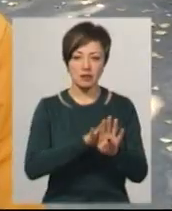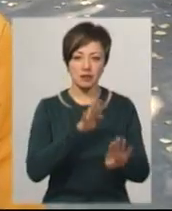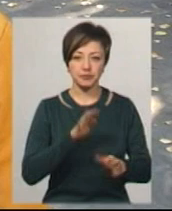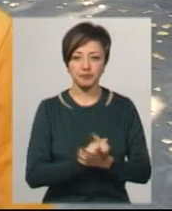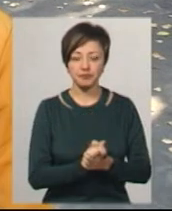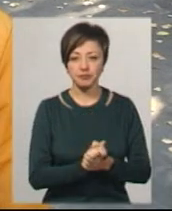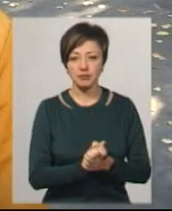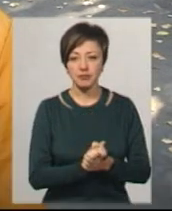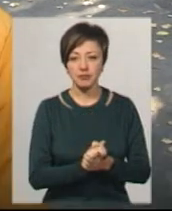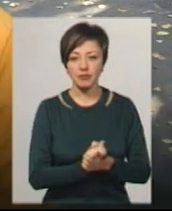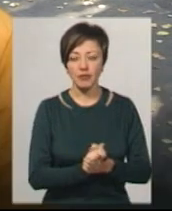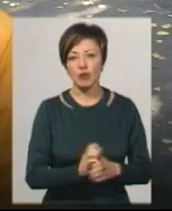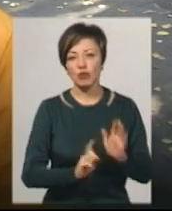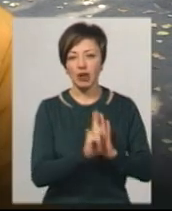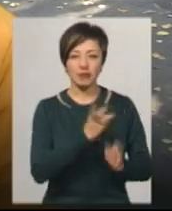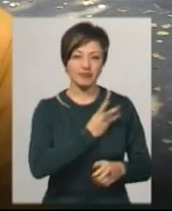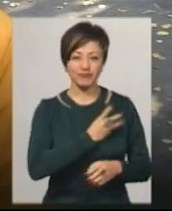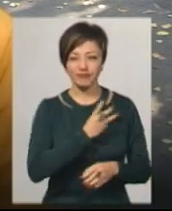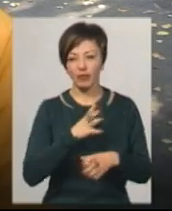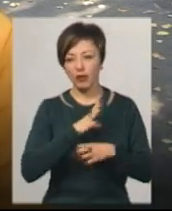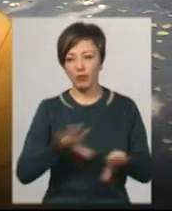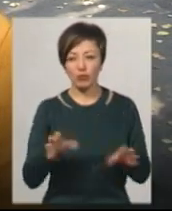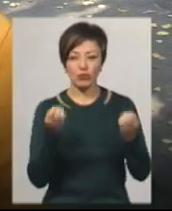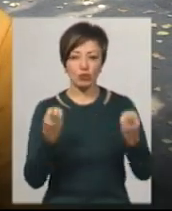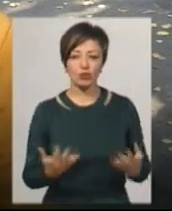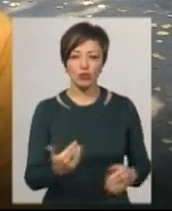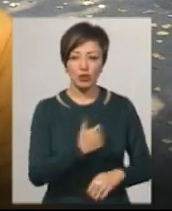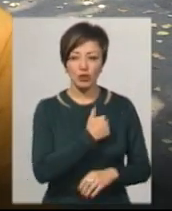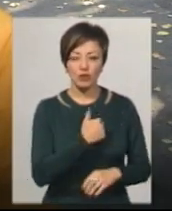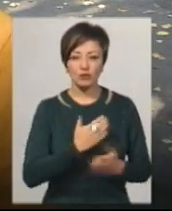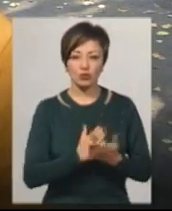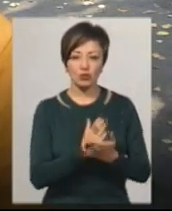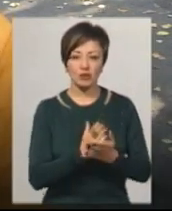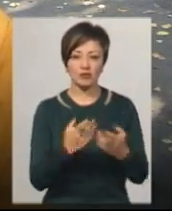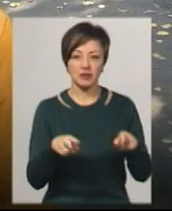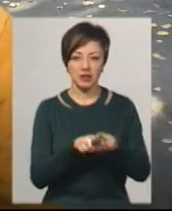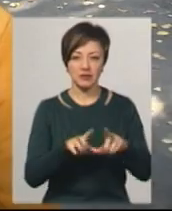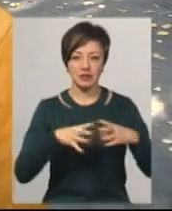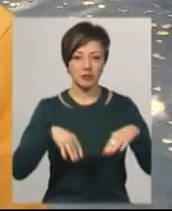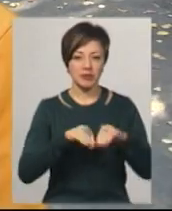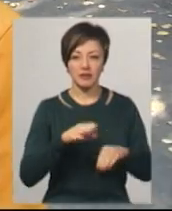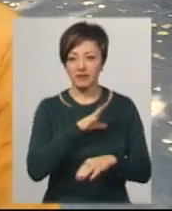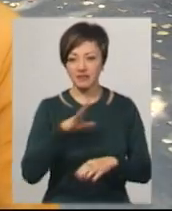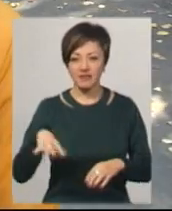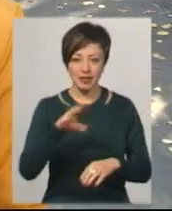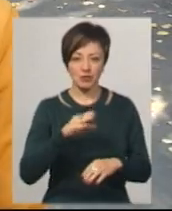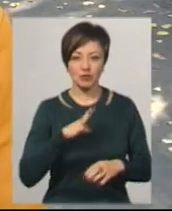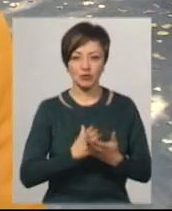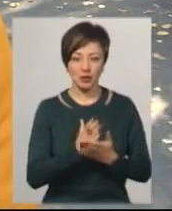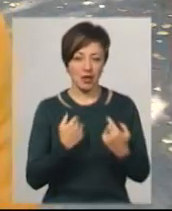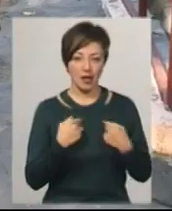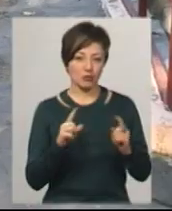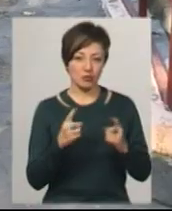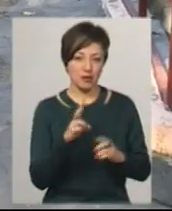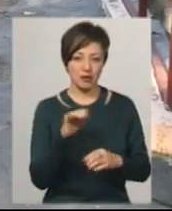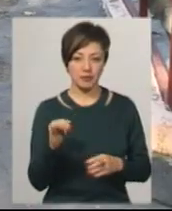Що чесно, мотивації спочатку не було, але просто хотів піти відслужити, бо так, як в мене в сім'ї всі служили, я тільки в одну думку, що